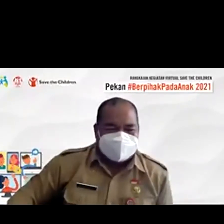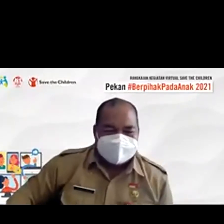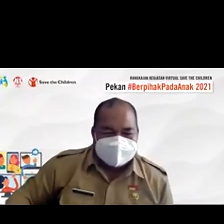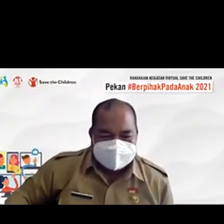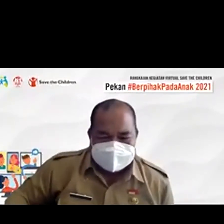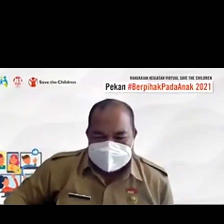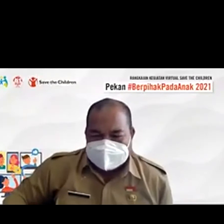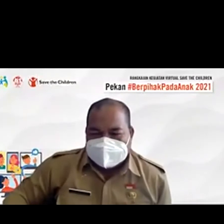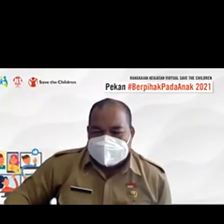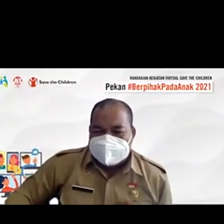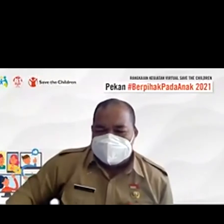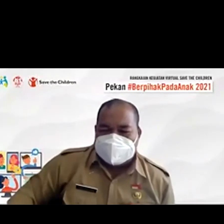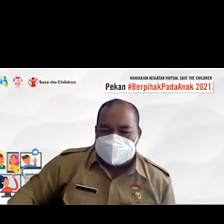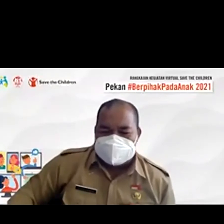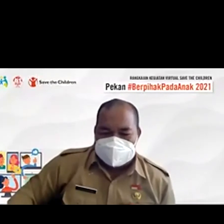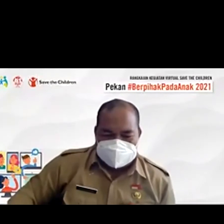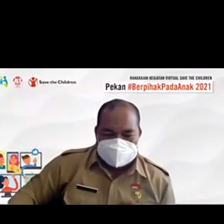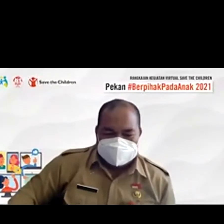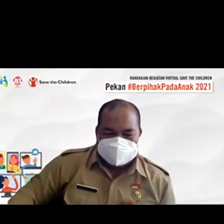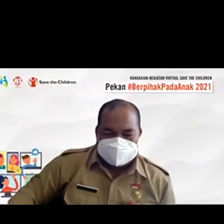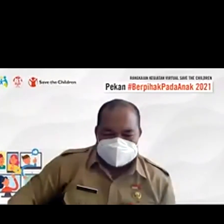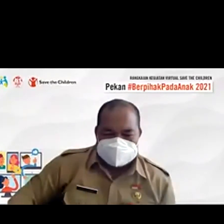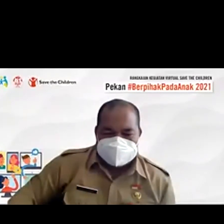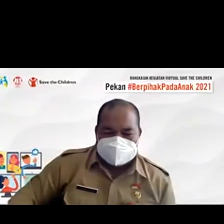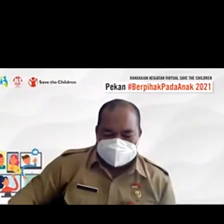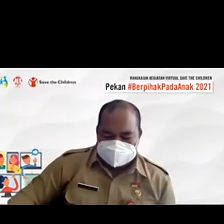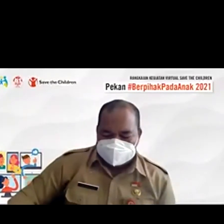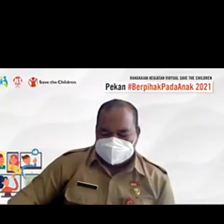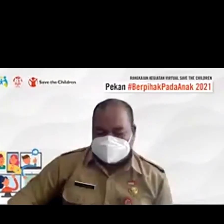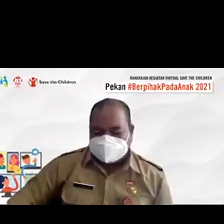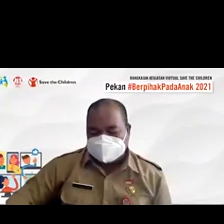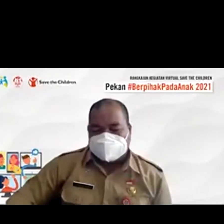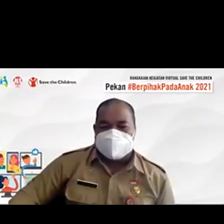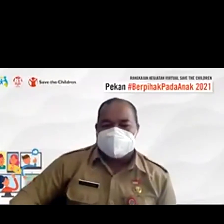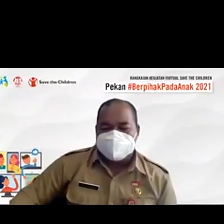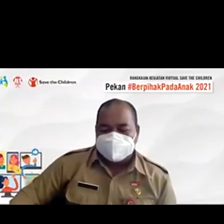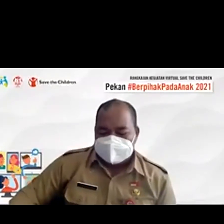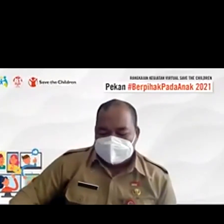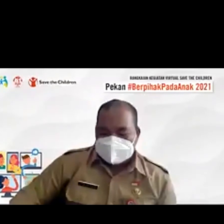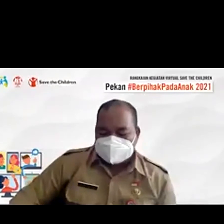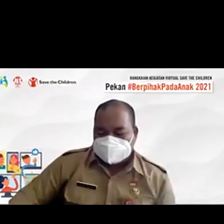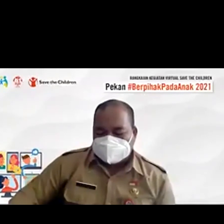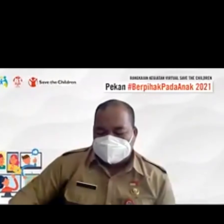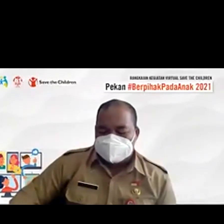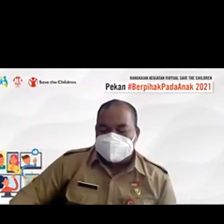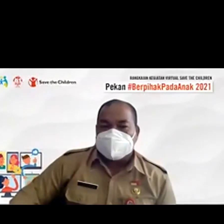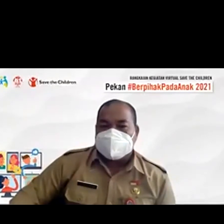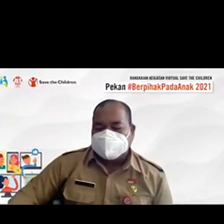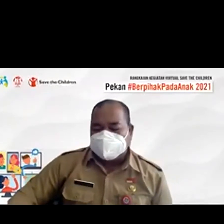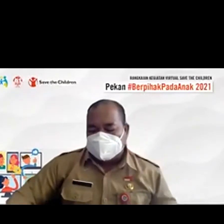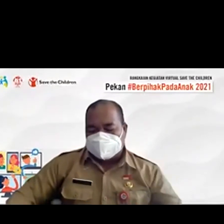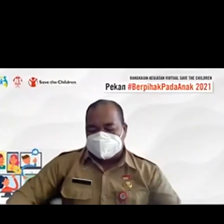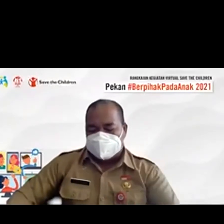izinkanlah saya untuk membagikan informasi terkait strategi